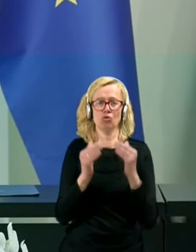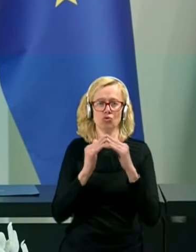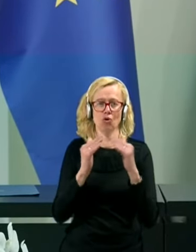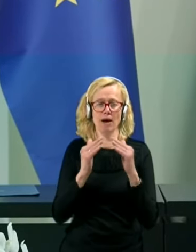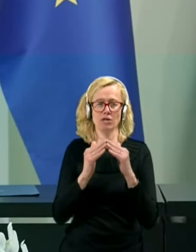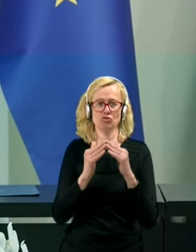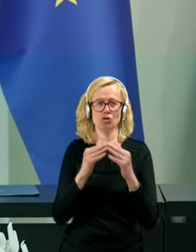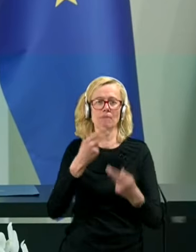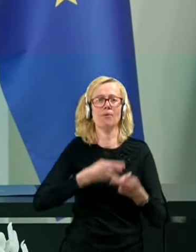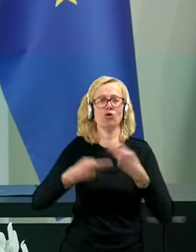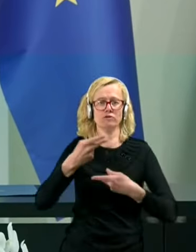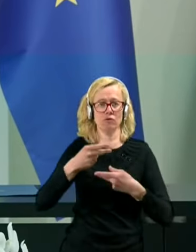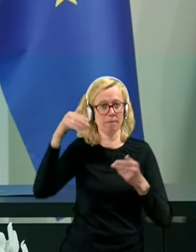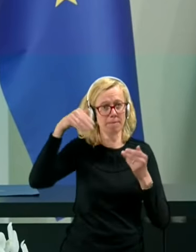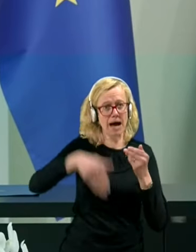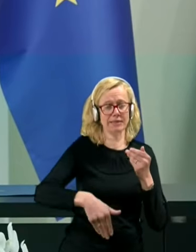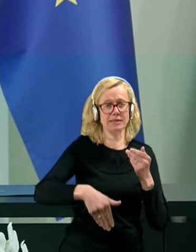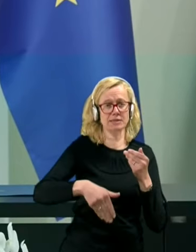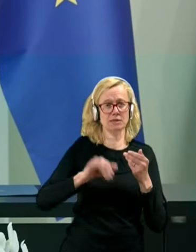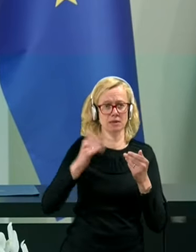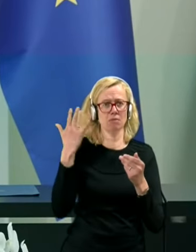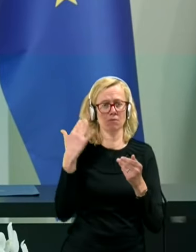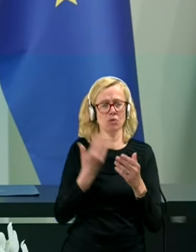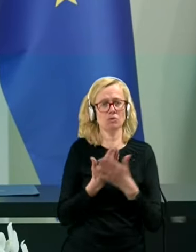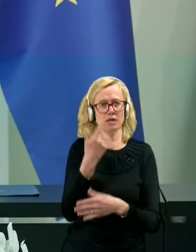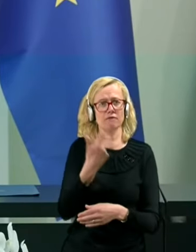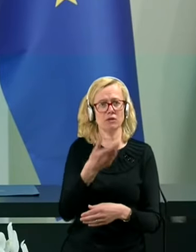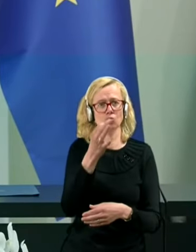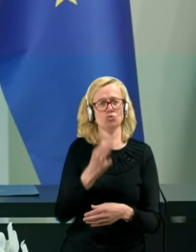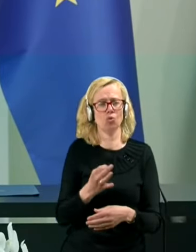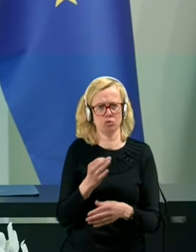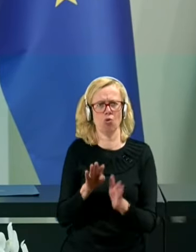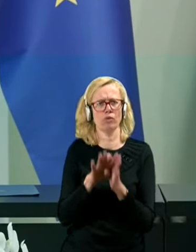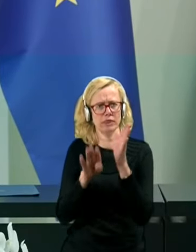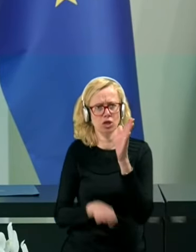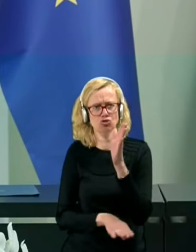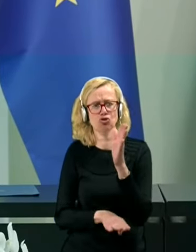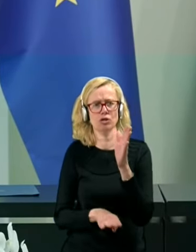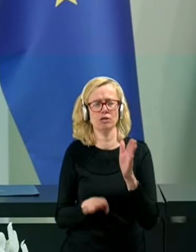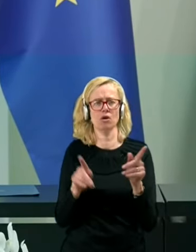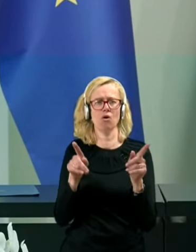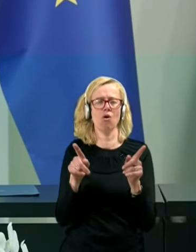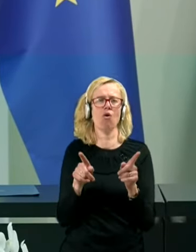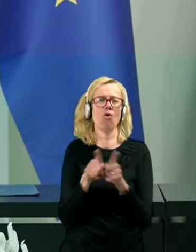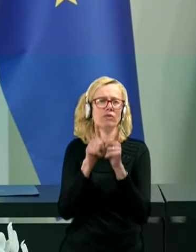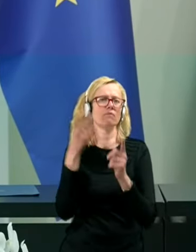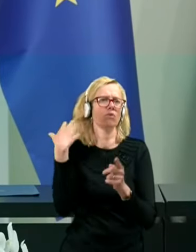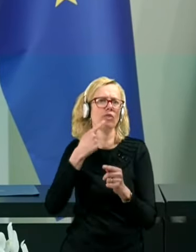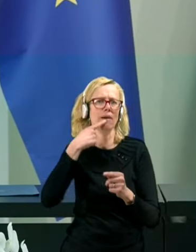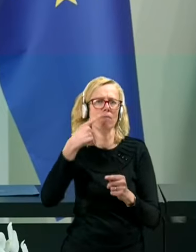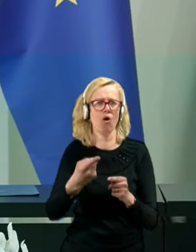brutodomačega proizvoda je bil za več kot 20 odstotkov nižji od napovedi.